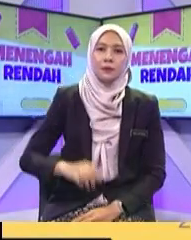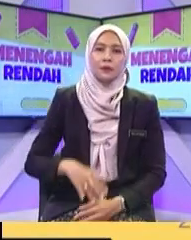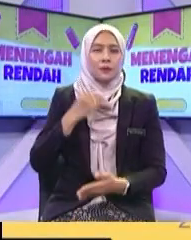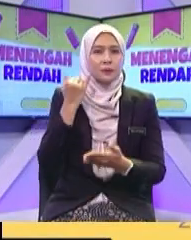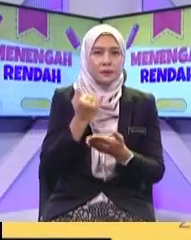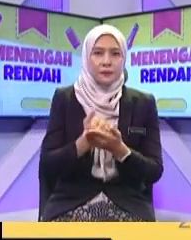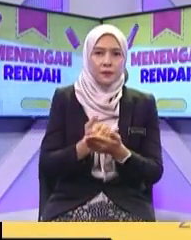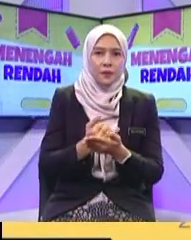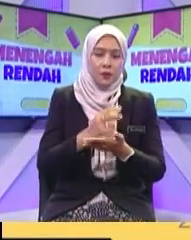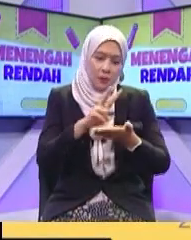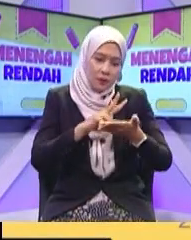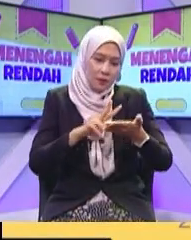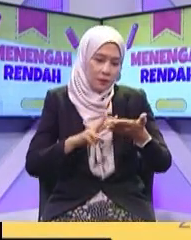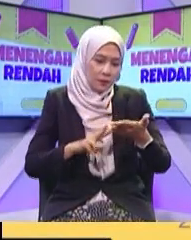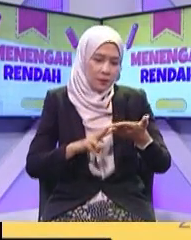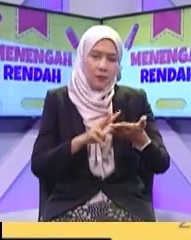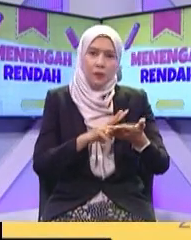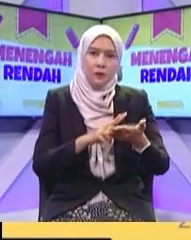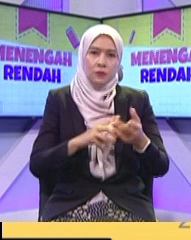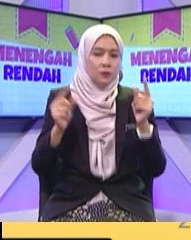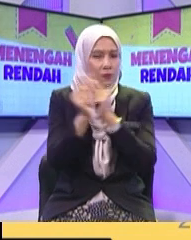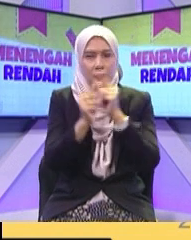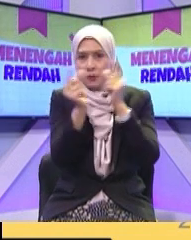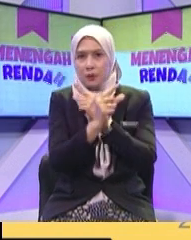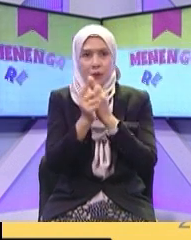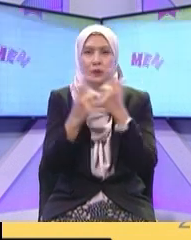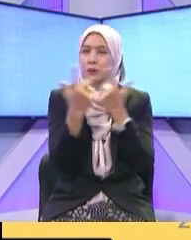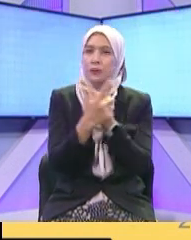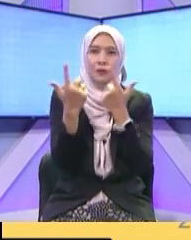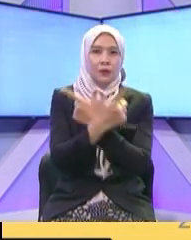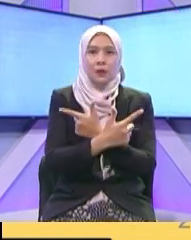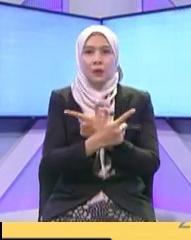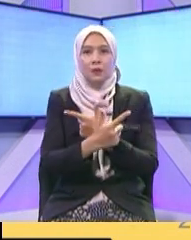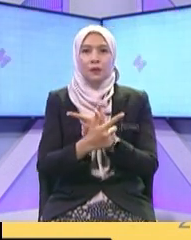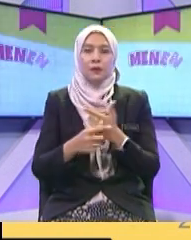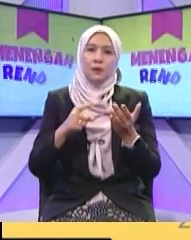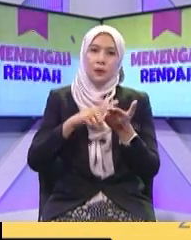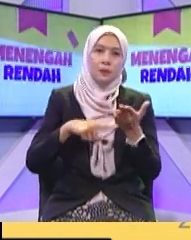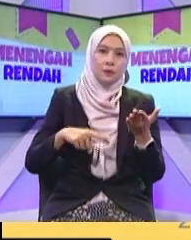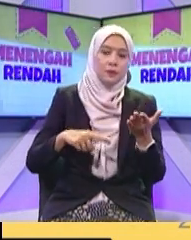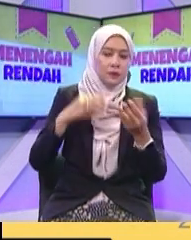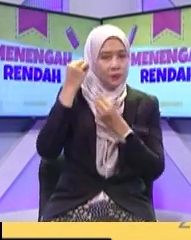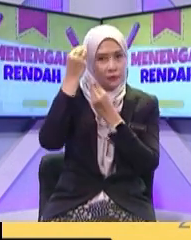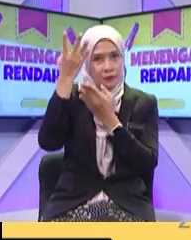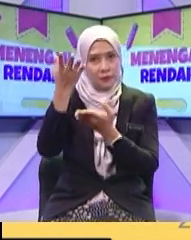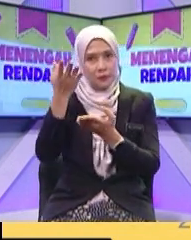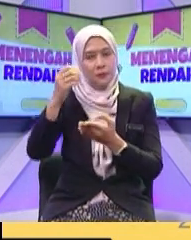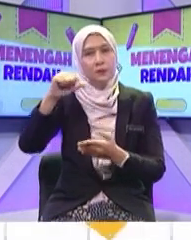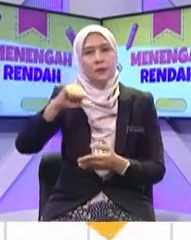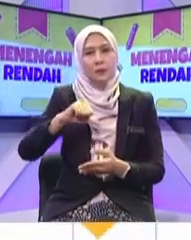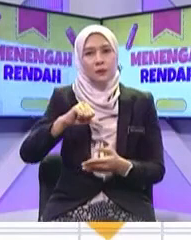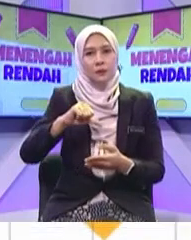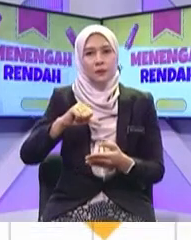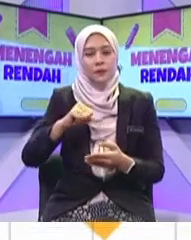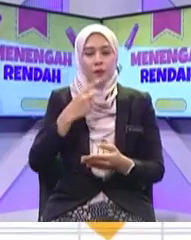Dapat Cuma kita pandai menilailah Okey murid-murid Okey Di rumah dan di studio Bersama saya Dapat maklumat